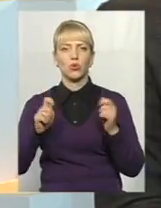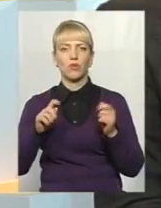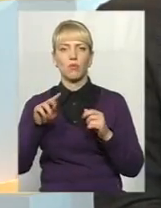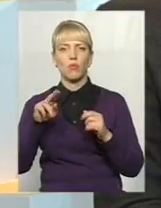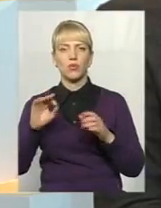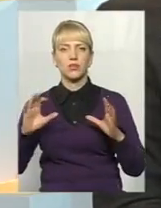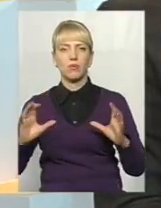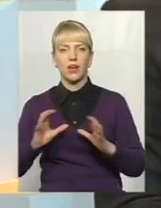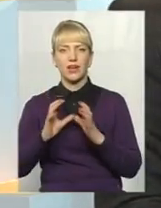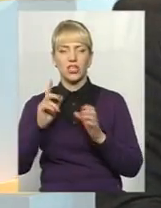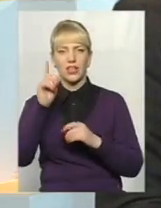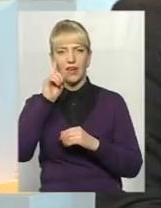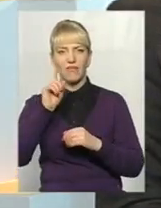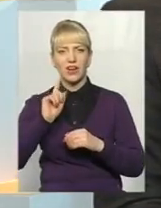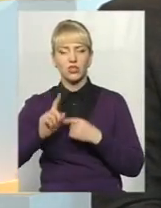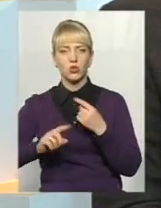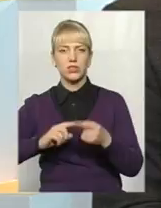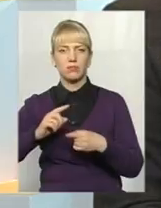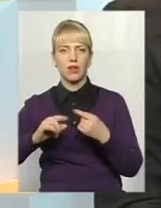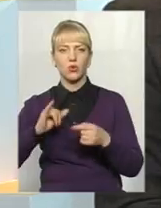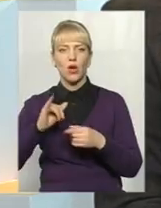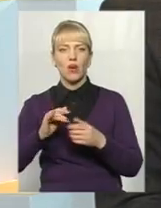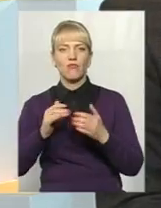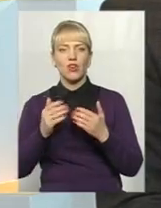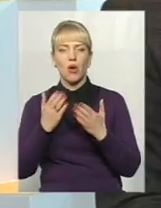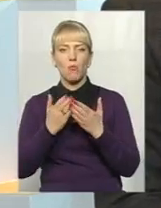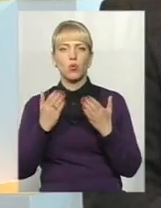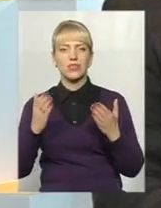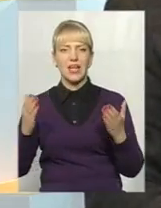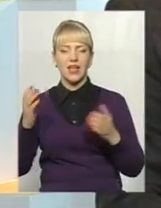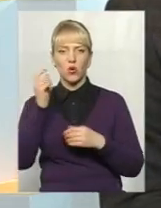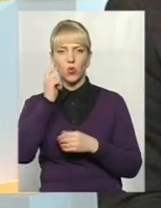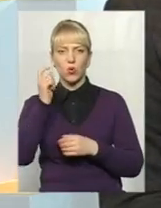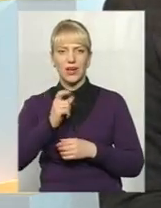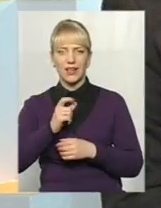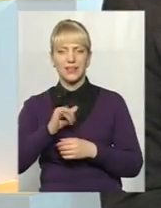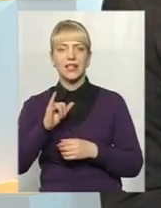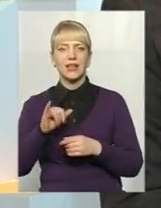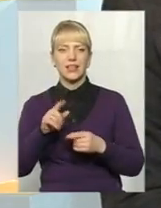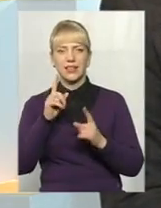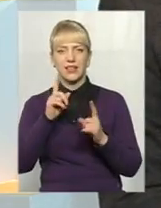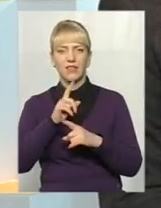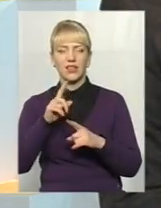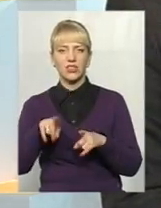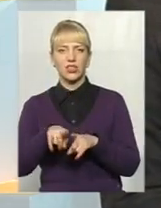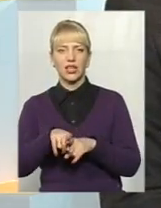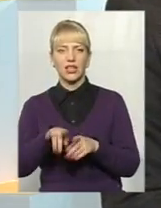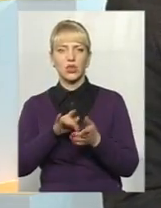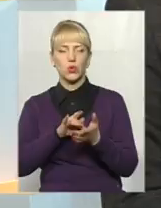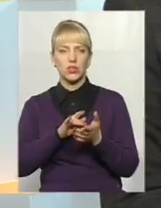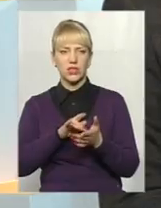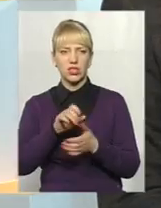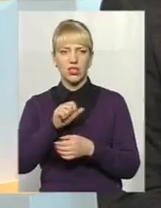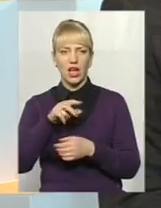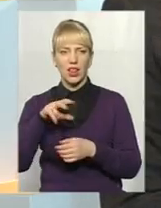збереженню єврейського спадку в музеях України. Ну, і невеличкі, такі ще, кажуть, на туристичні,